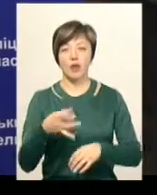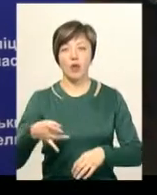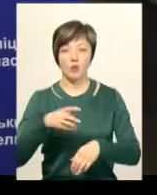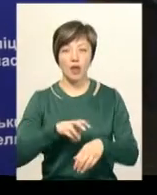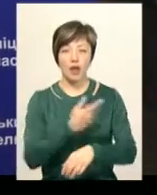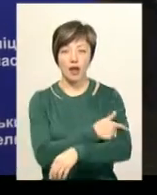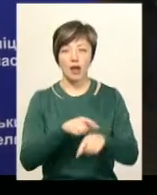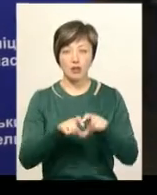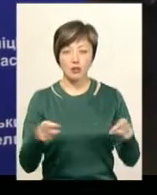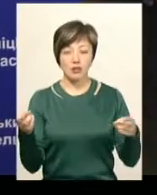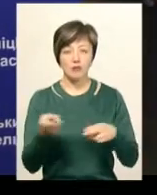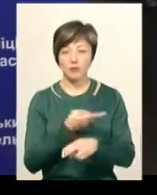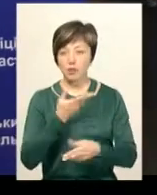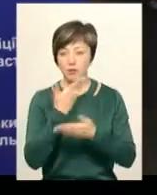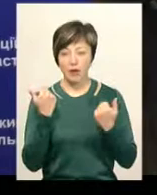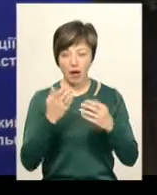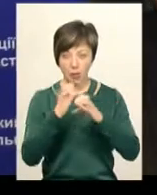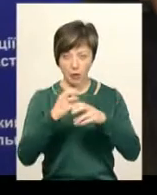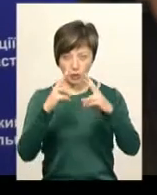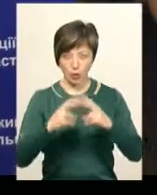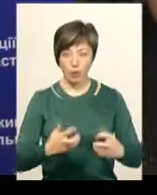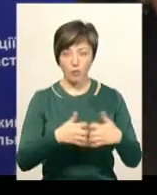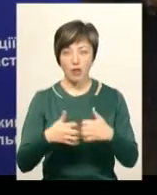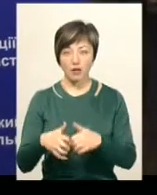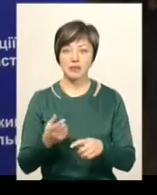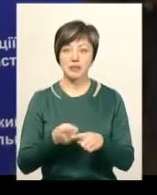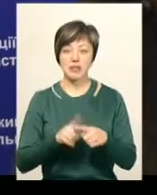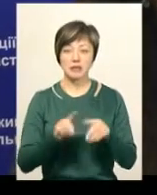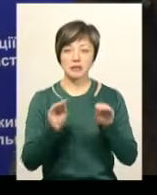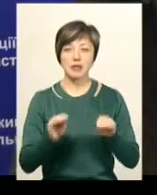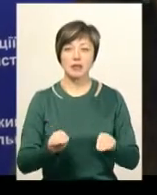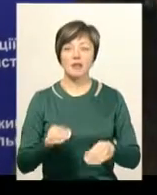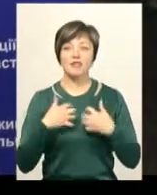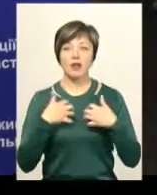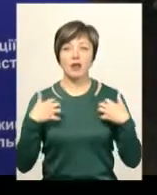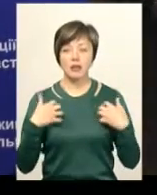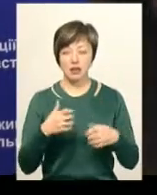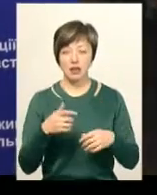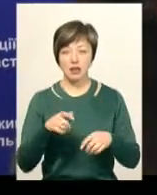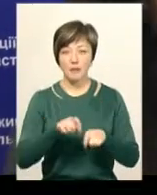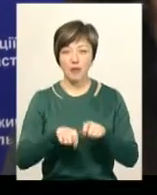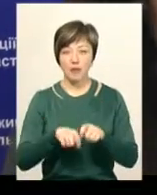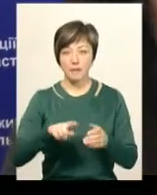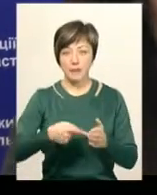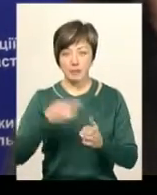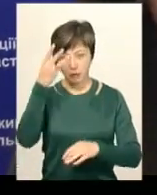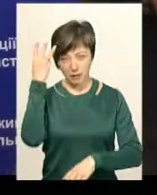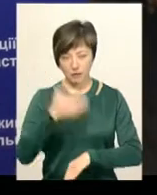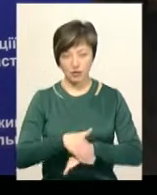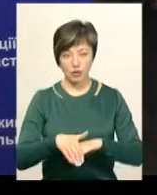необхідні лабораторні обладнення. Дані по даних тваринах аналізи проводять в місті Хмельницькому по вулиці